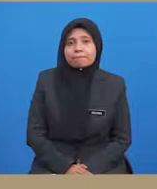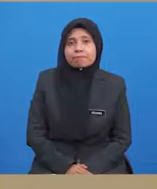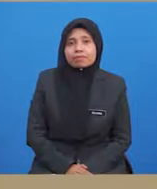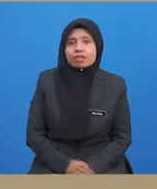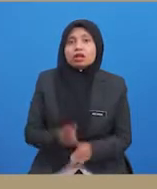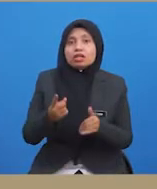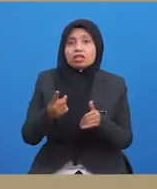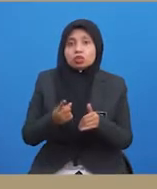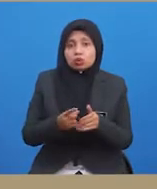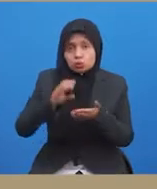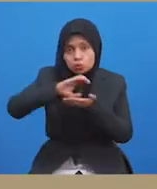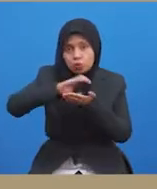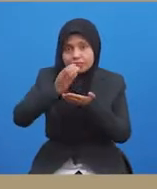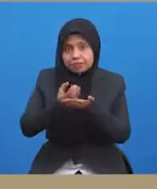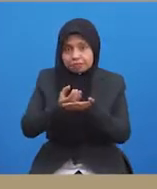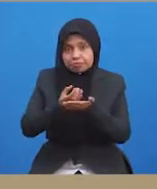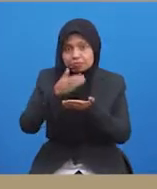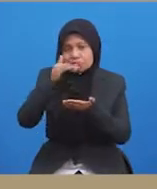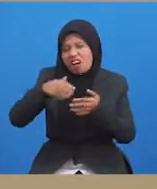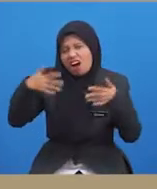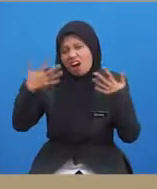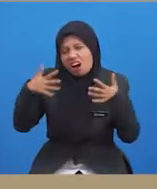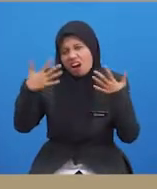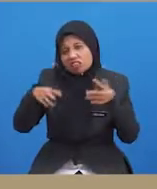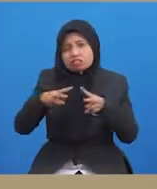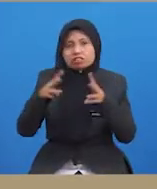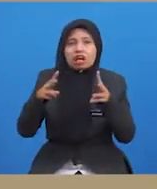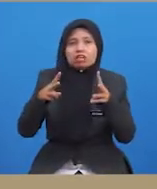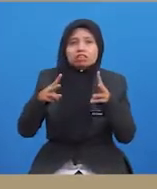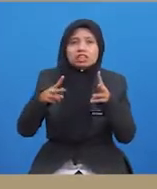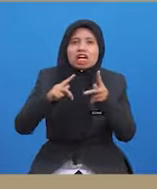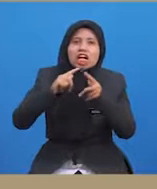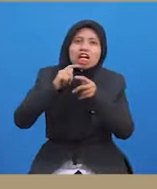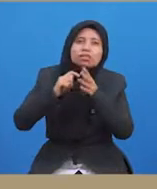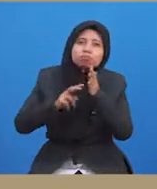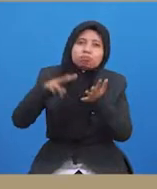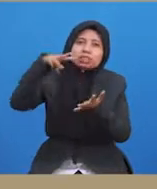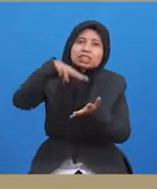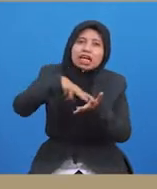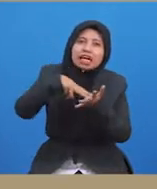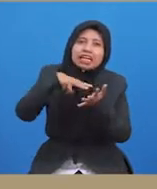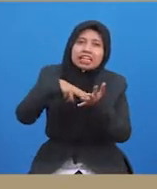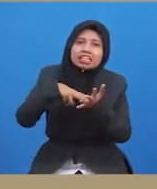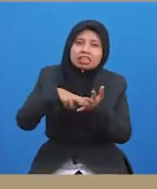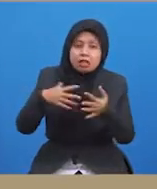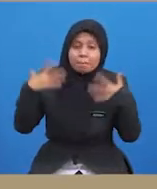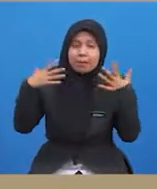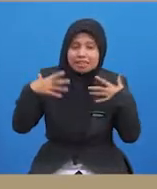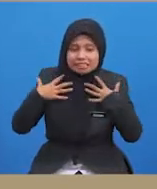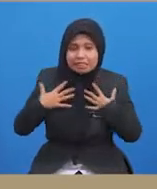Keadaan cuaca yang terlalu panas akan meningkatkan darjah kepanasan tubuh badan.